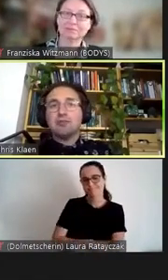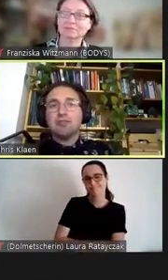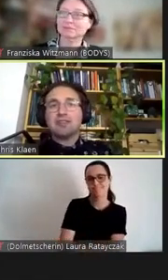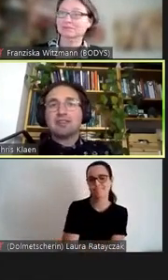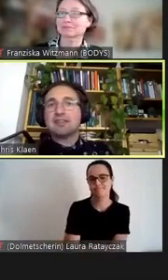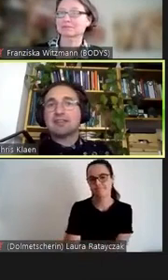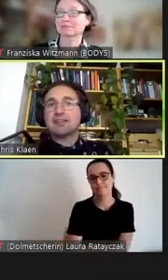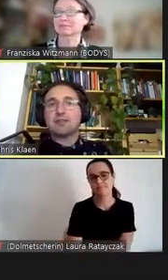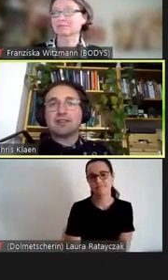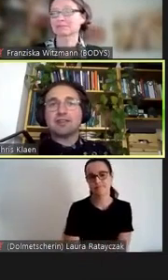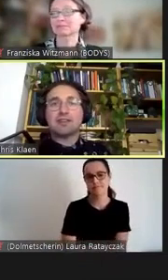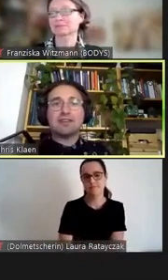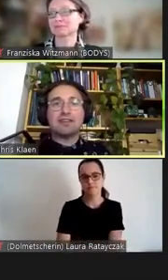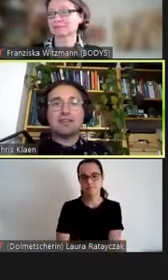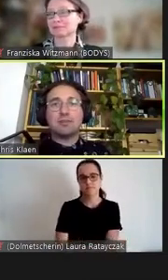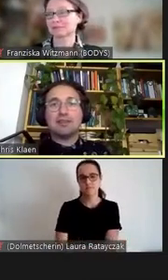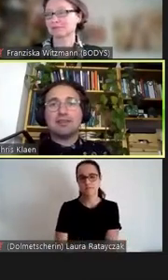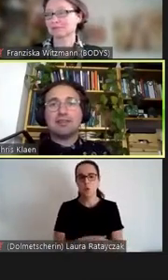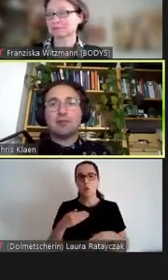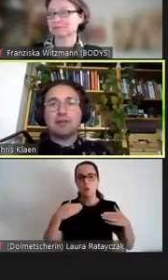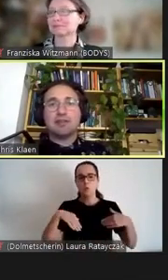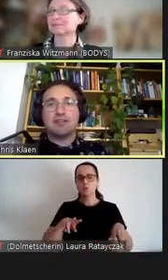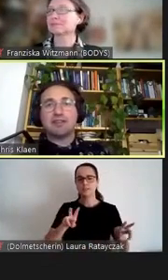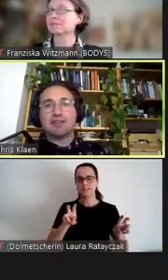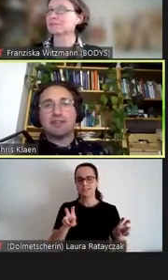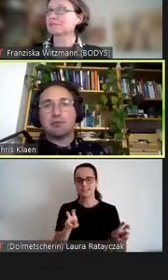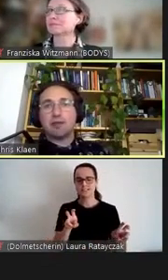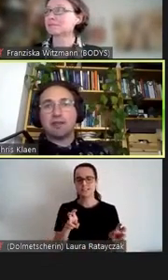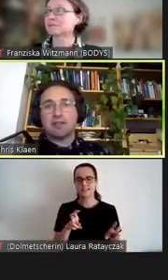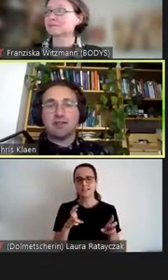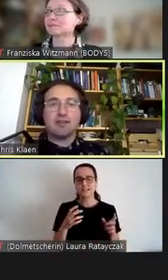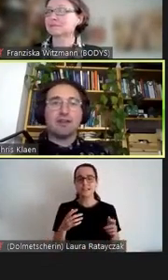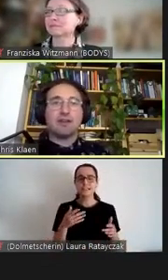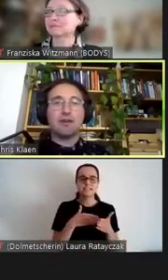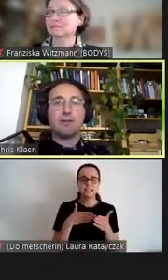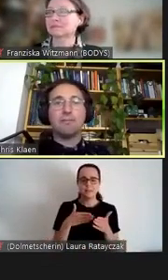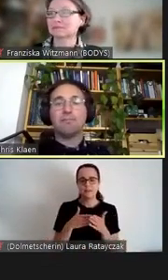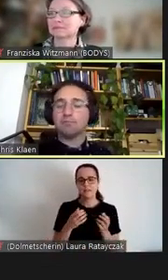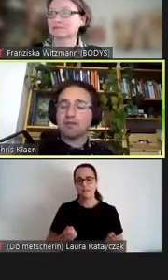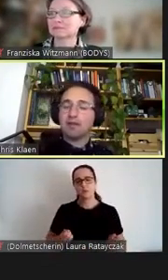Der Untertitel dazu ist Disability, Queerness and Liberation.